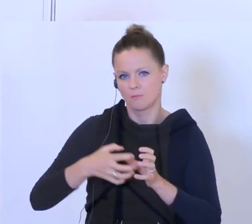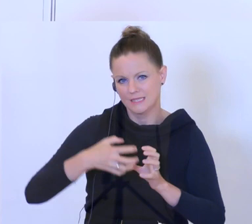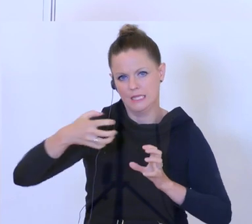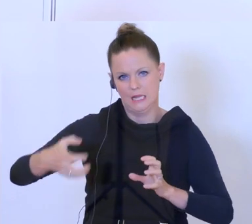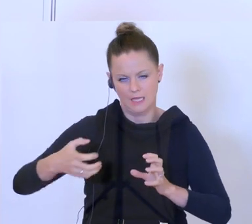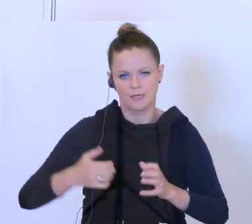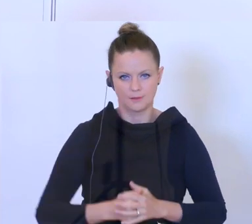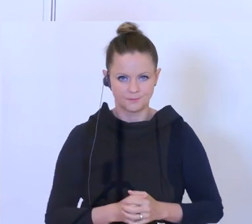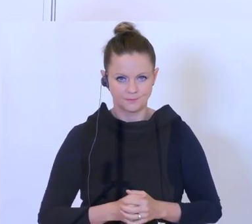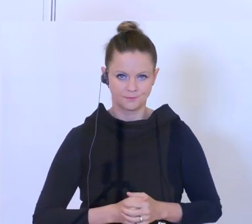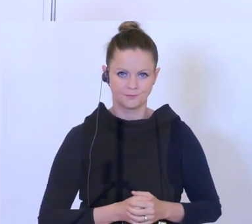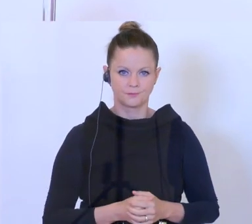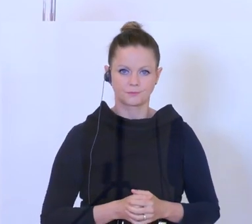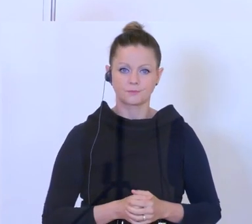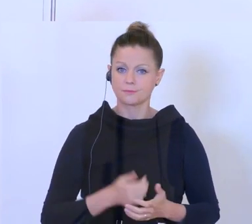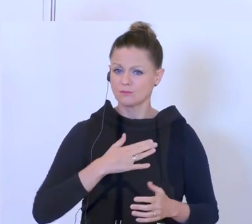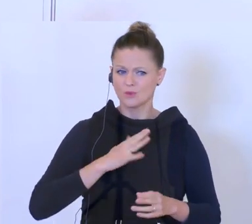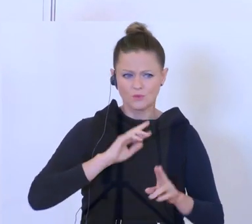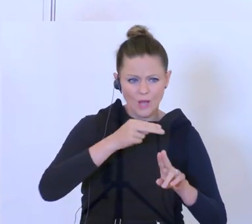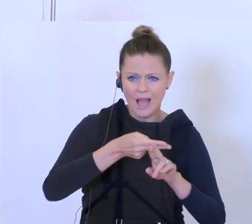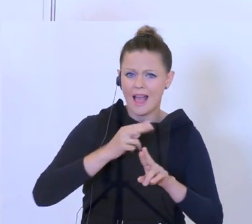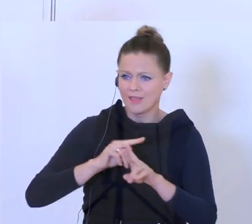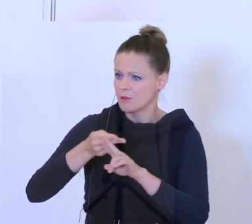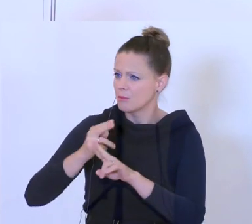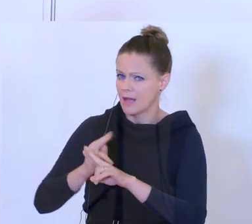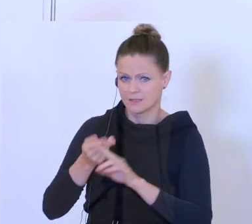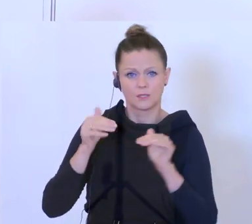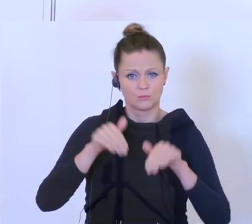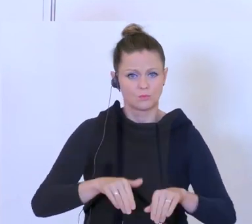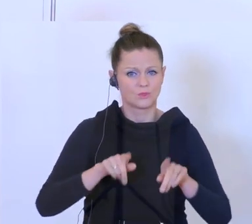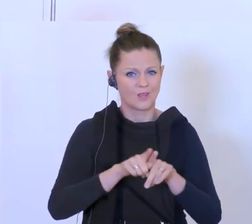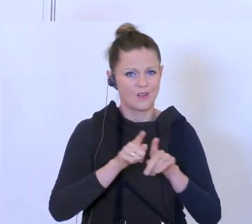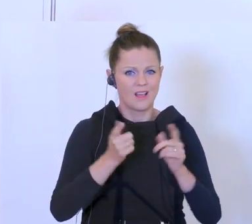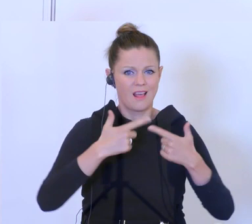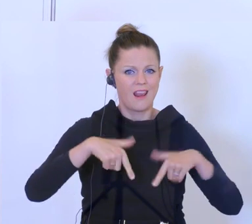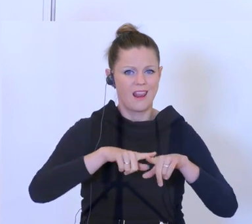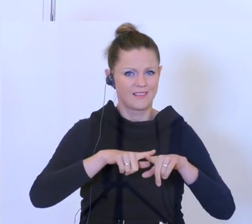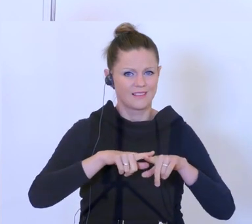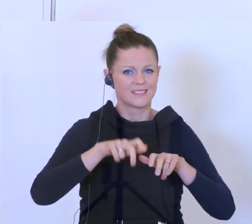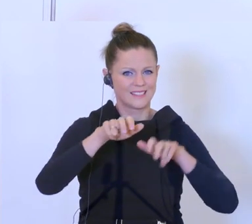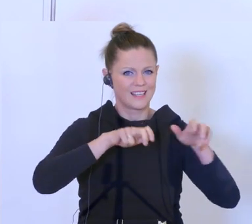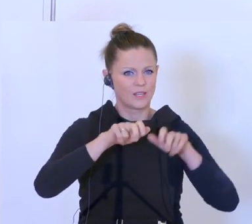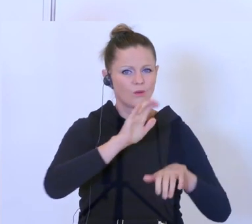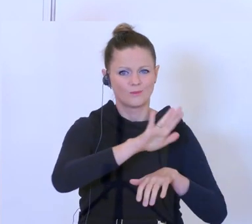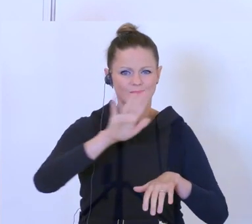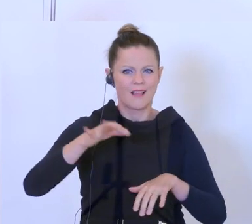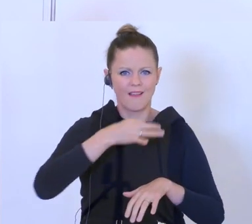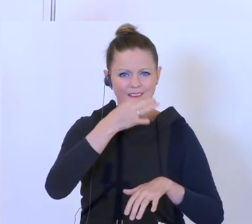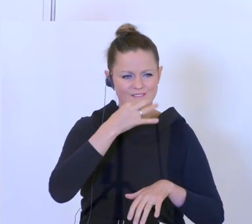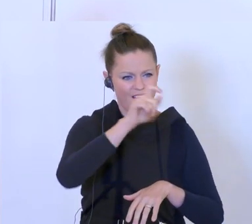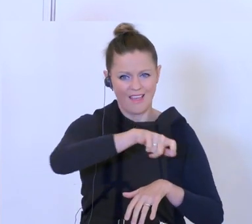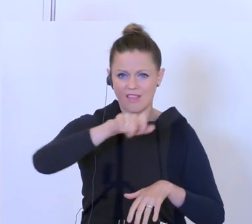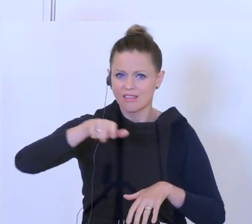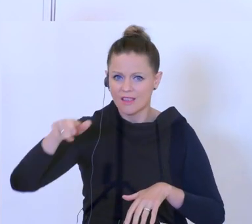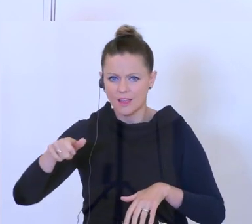in Abstimmung machen und teilen mit den Referenten der Landesregierungen, dass klar ist,